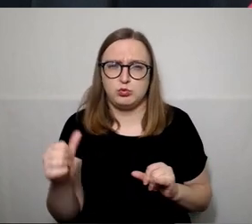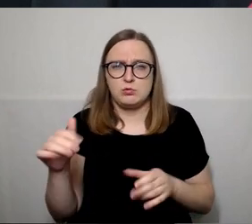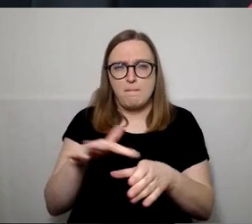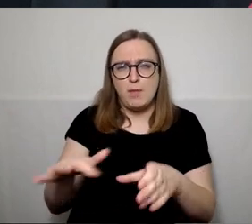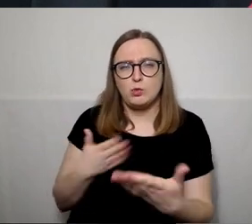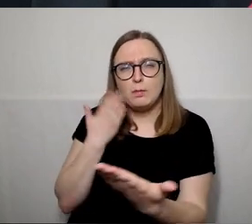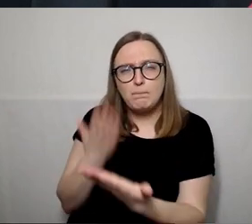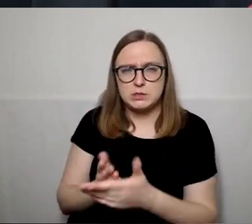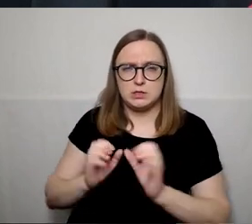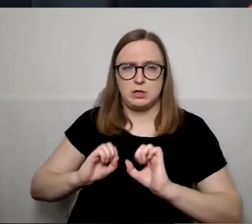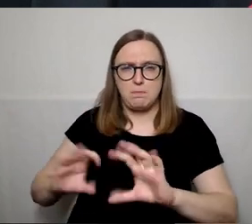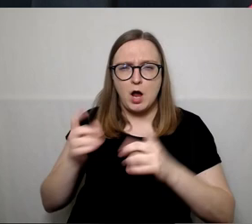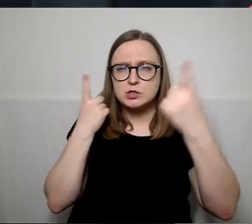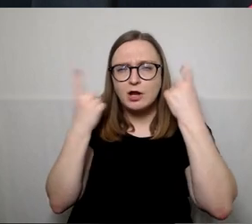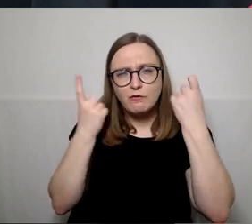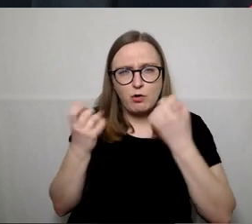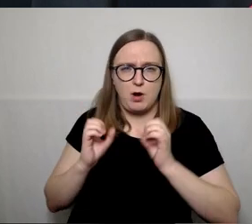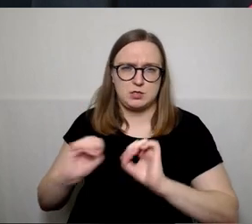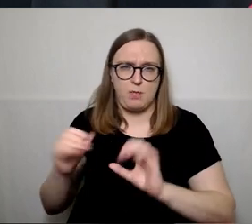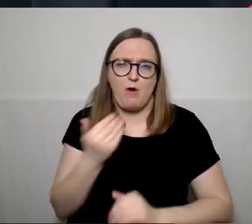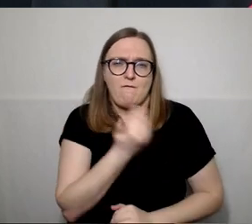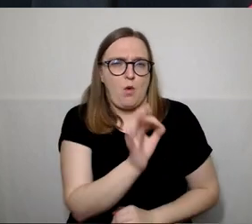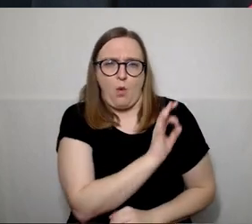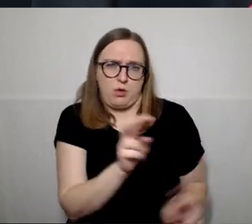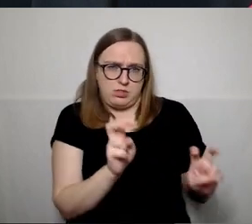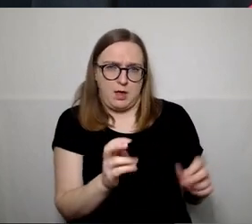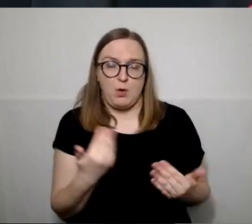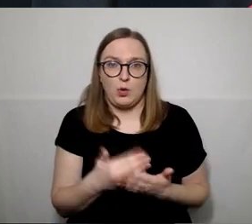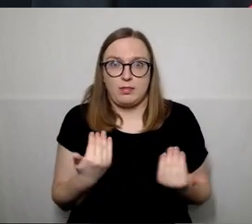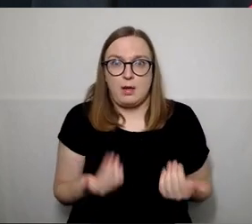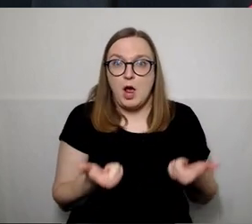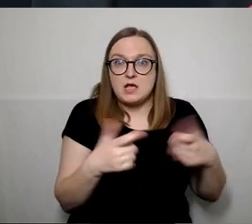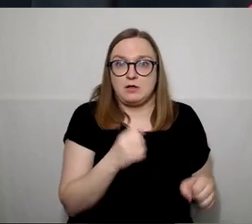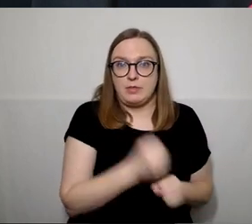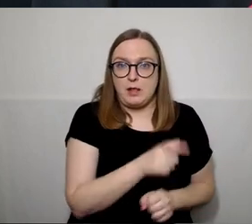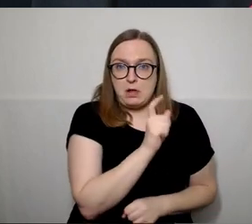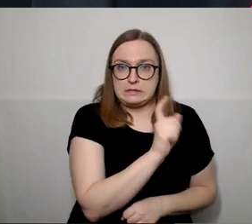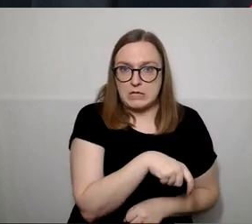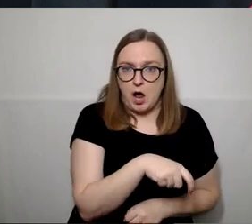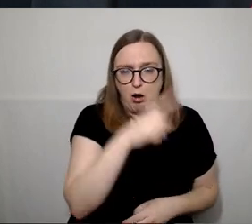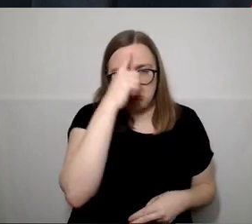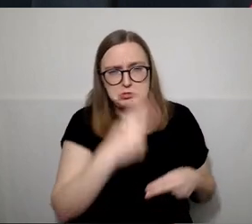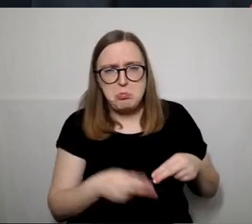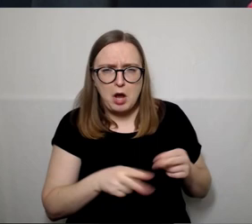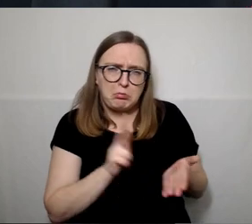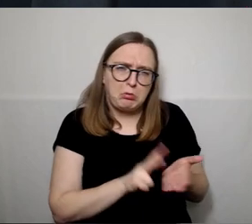klausimu. Nes dabar taip gaunasi, kad savivaldybė dirba savo, sprendžia kažkokius klausimus, gyventojai tik